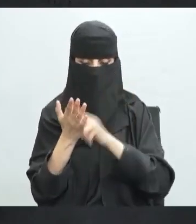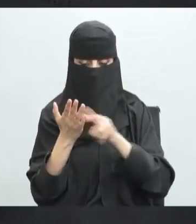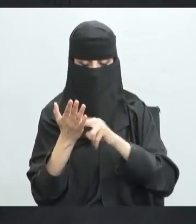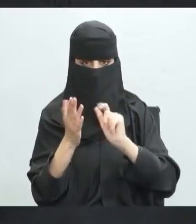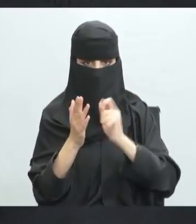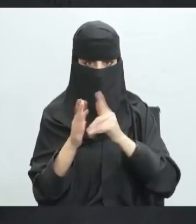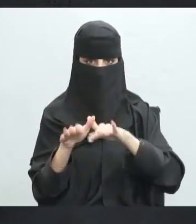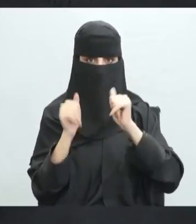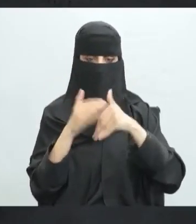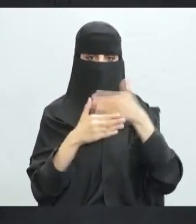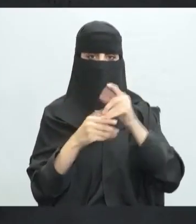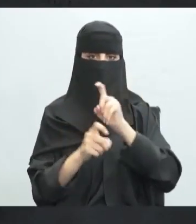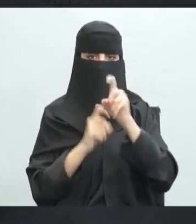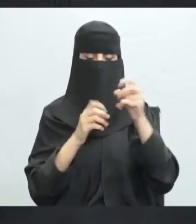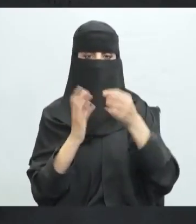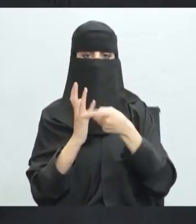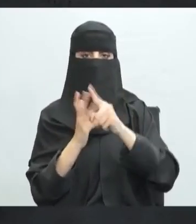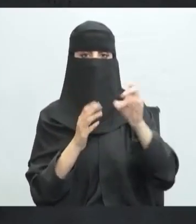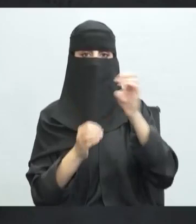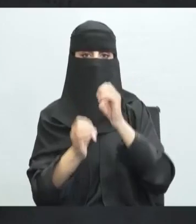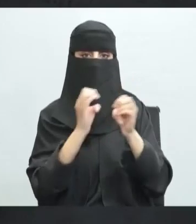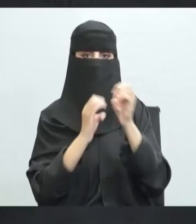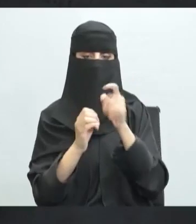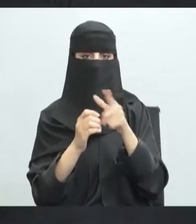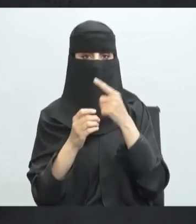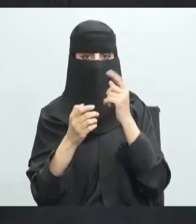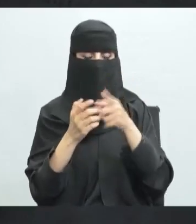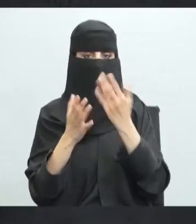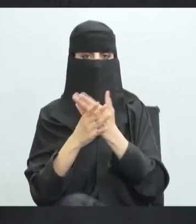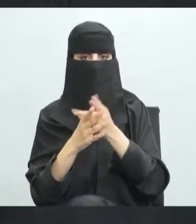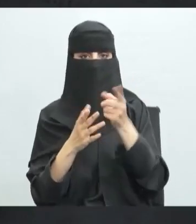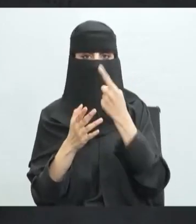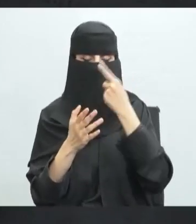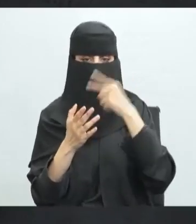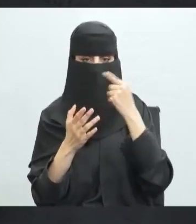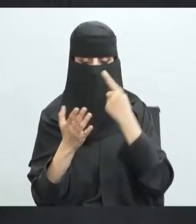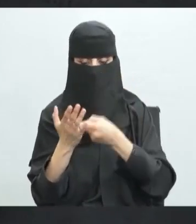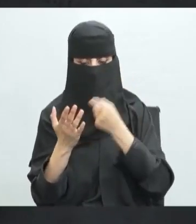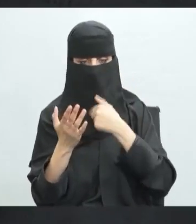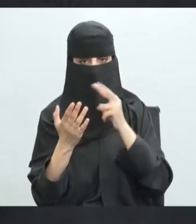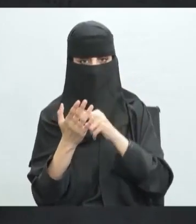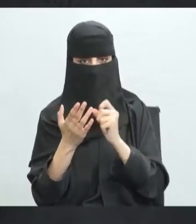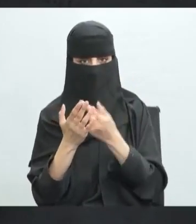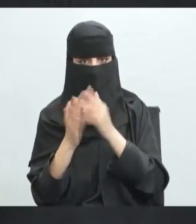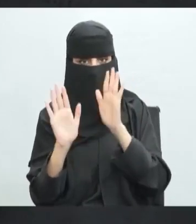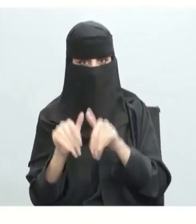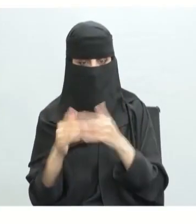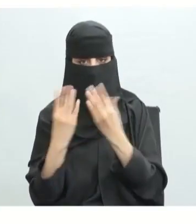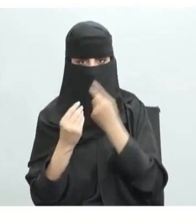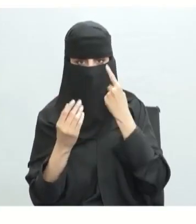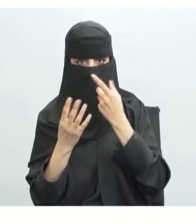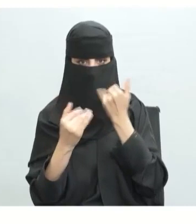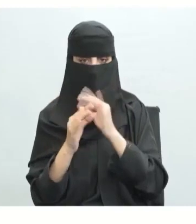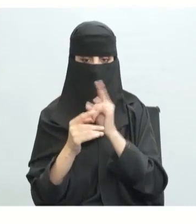عن تلك الأسئلة حتى تميز هل أنت وصلت إلى المستوى المطلوب للقراءة السريعة مع الفهم أم لم تصل إليه